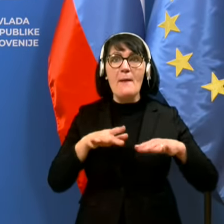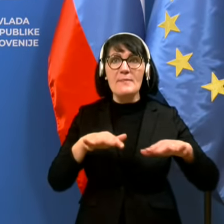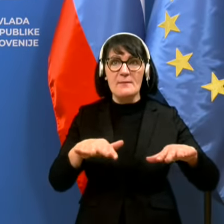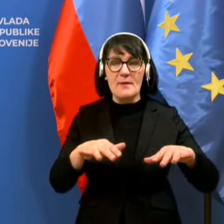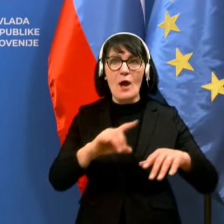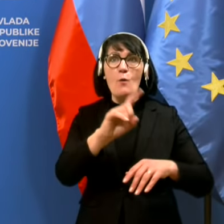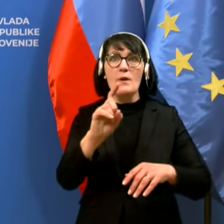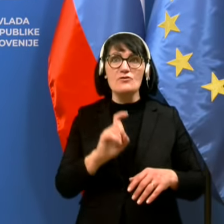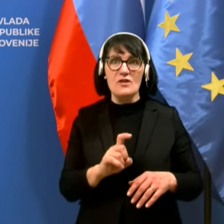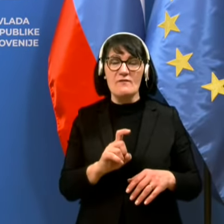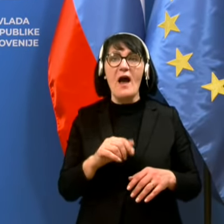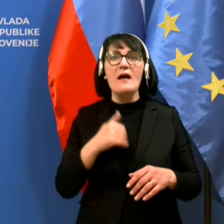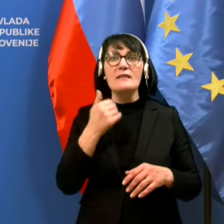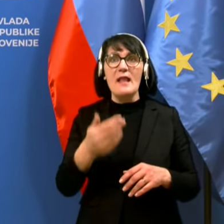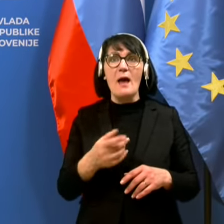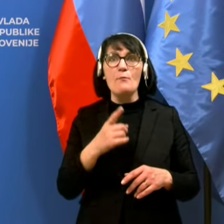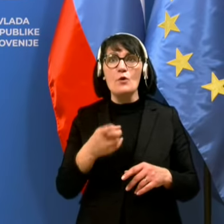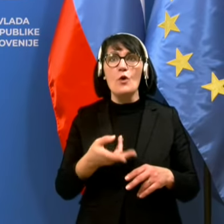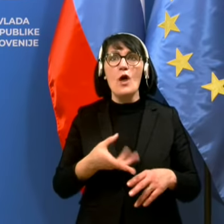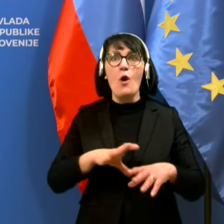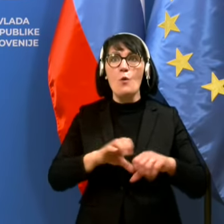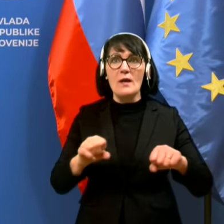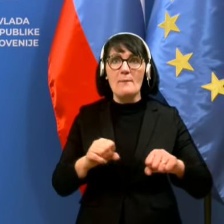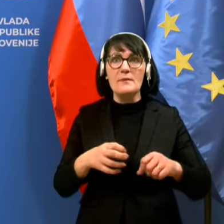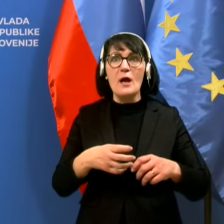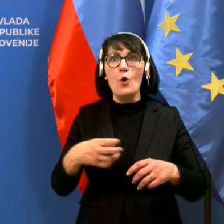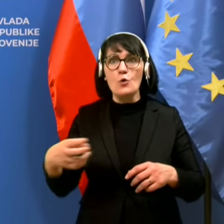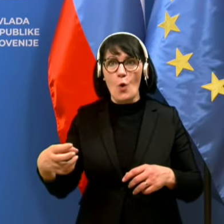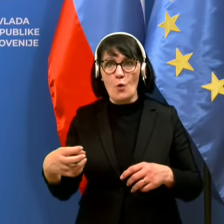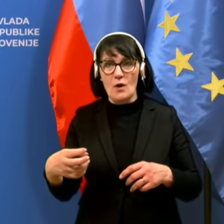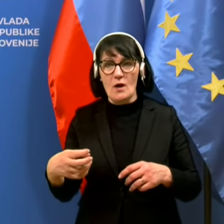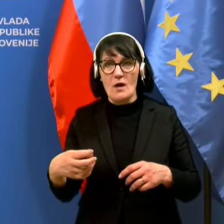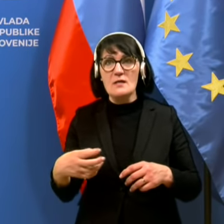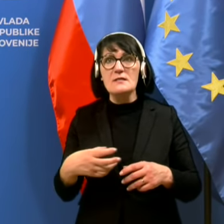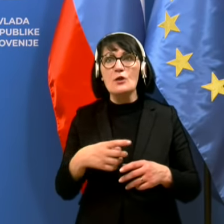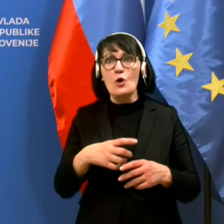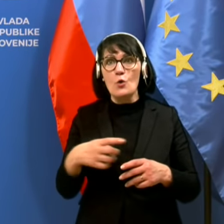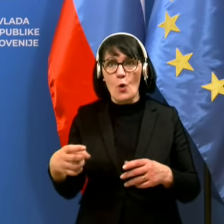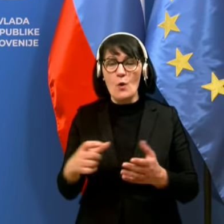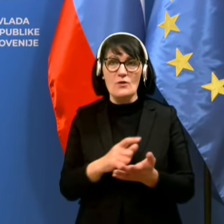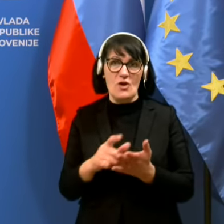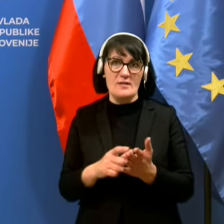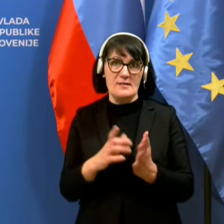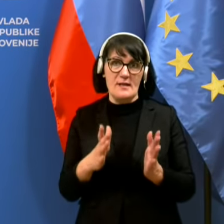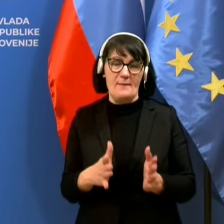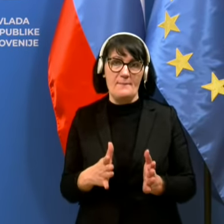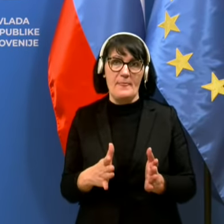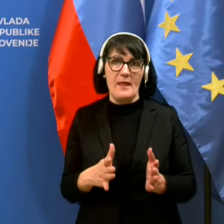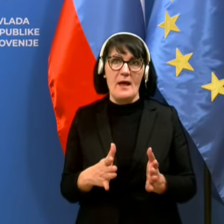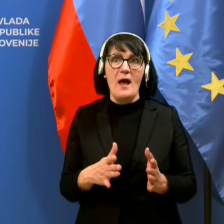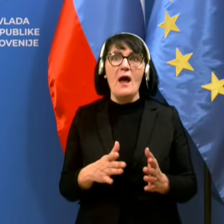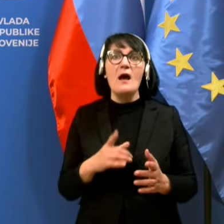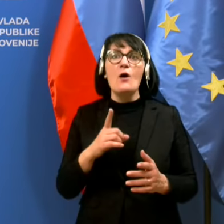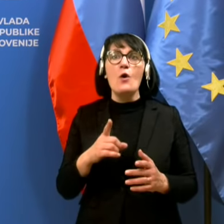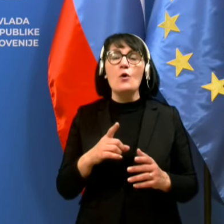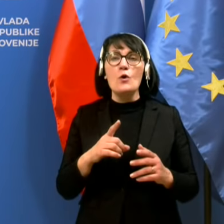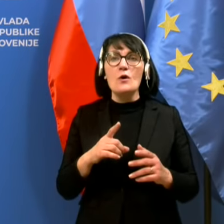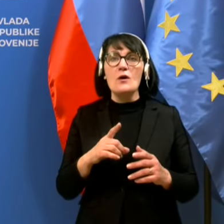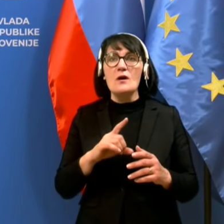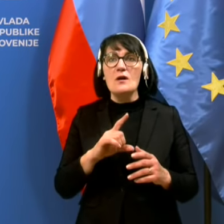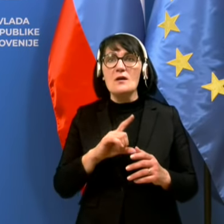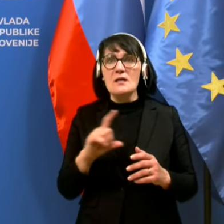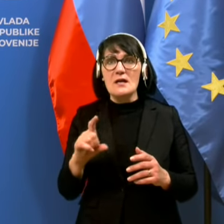uprašljivo, najbolj, ko je ukrep tako dolgo za tako dolgo časa. Tako da, vsekako, razdej okoli testiranja,